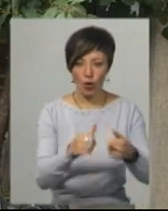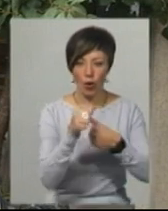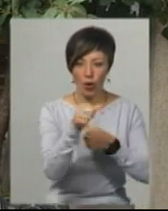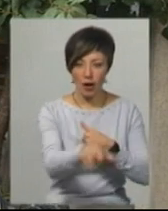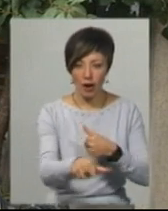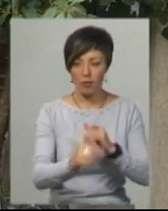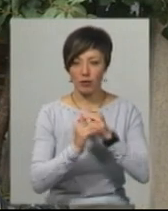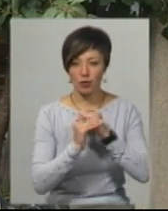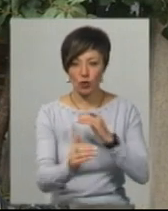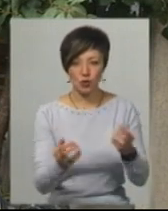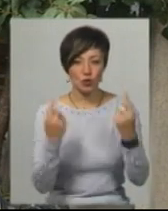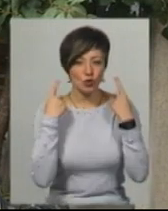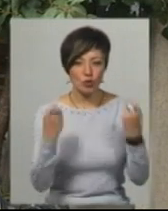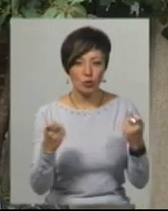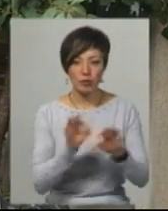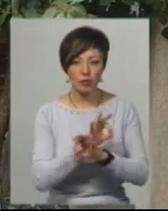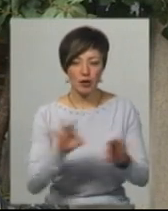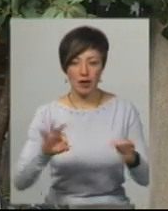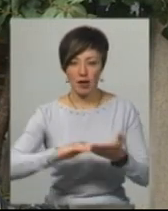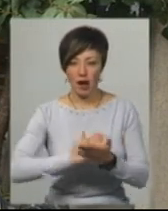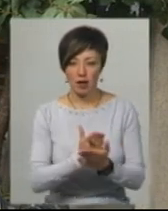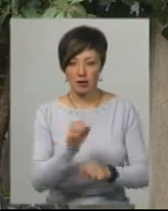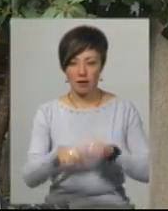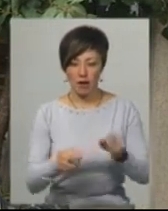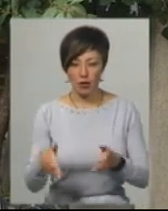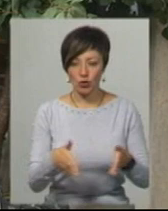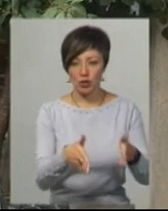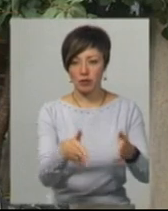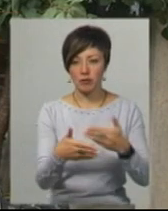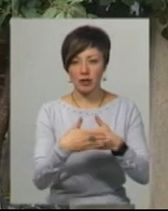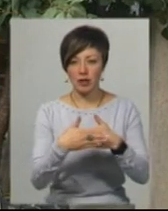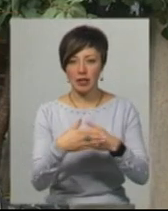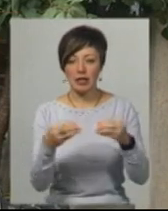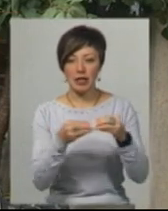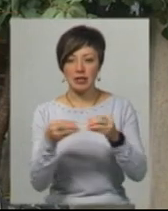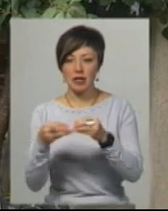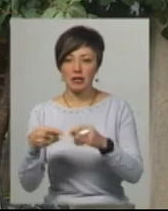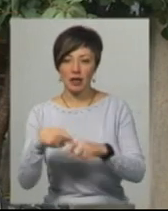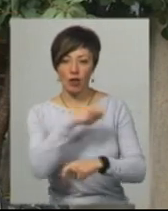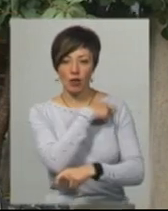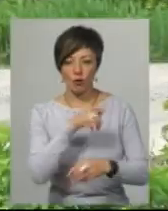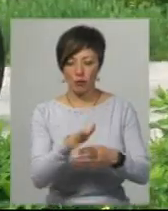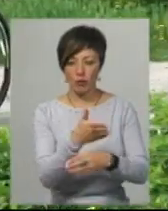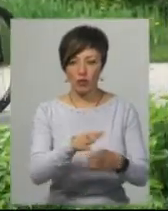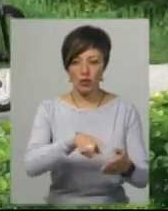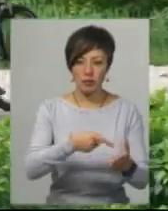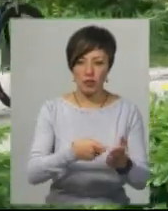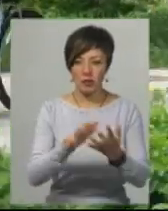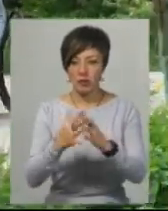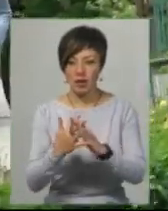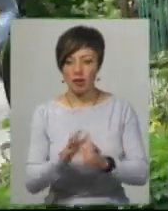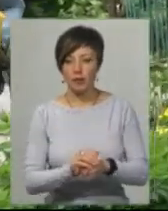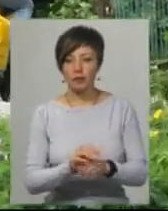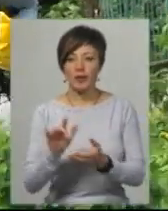бетонна, супер дуже якісна велодоріжка, яка тягнеться протягом десятків кілометрів між населеними пунктами. У подорожі